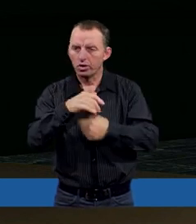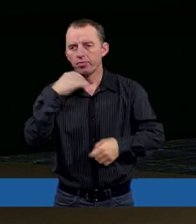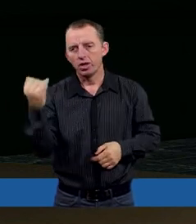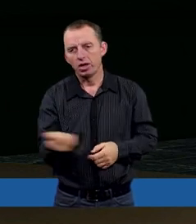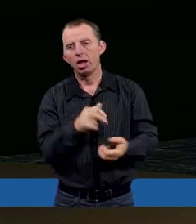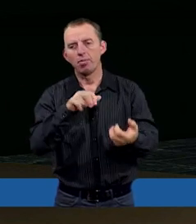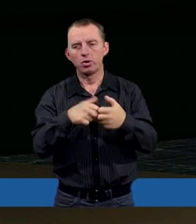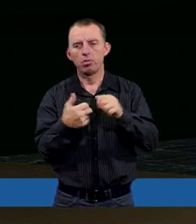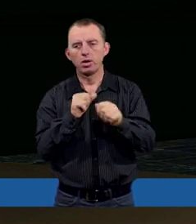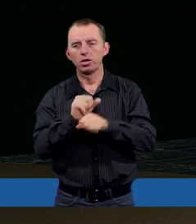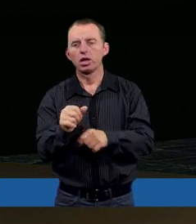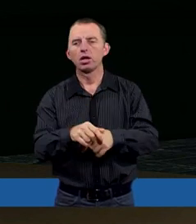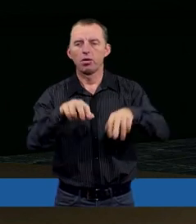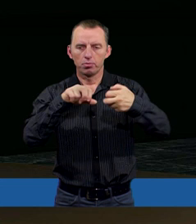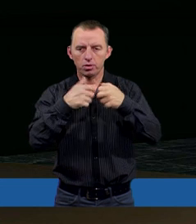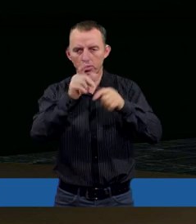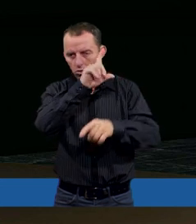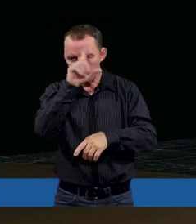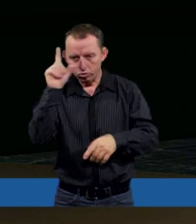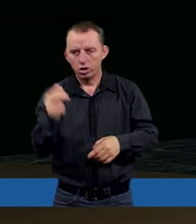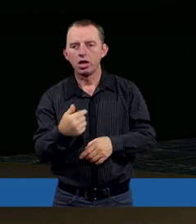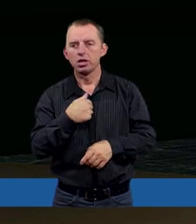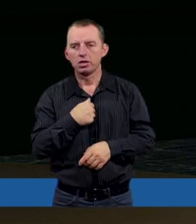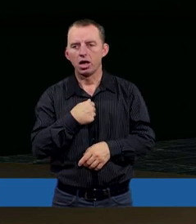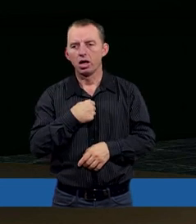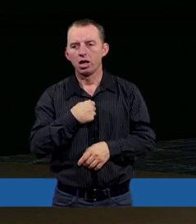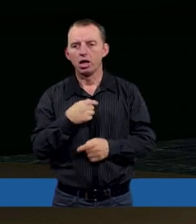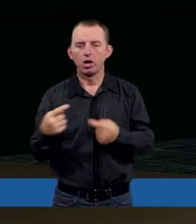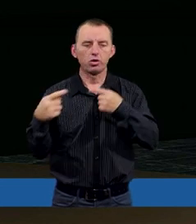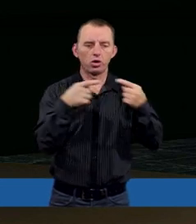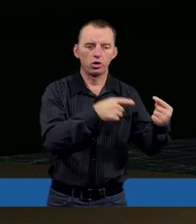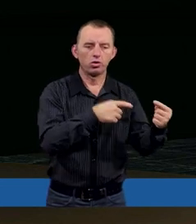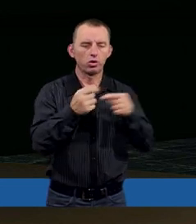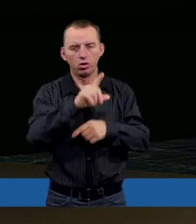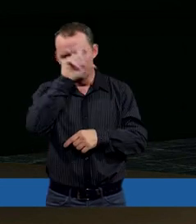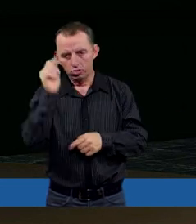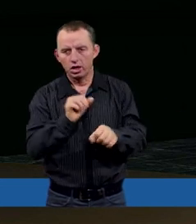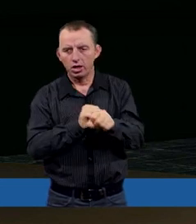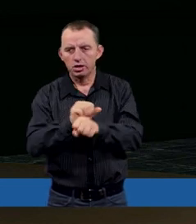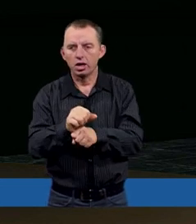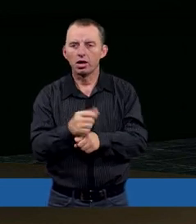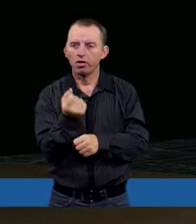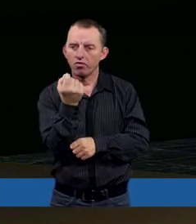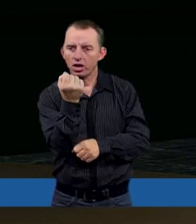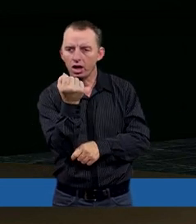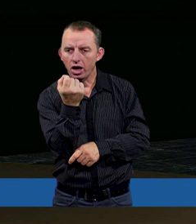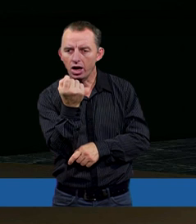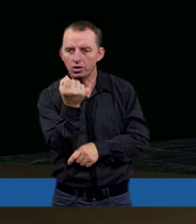problem jednak ludzi. I ja w rozmowach, w dyskusjach z innymi ludźmi mówię chwileczkę.